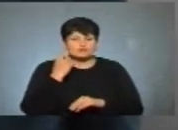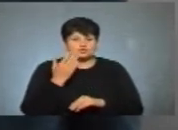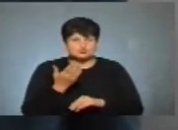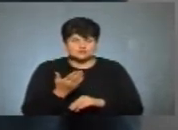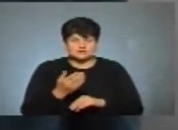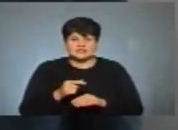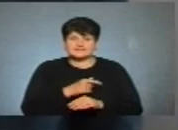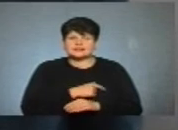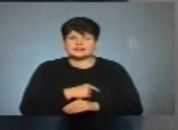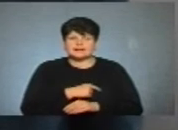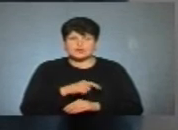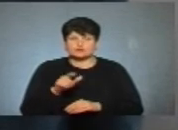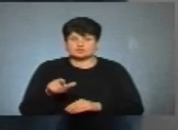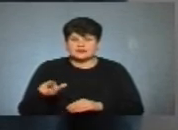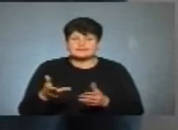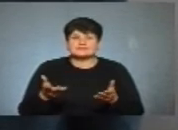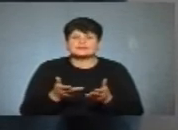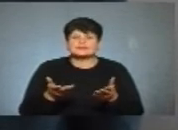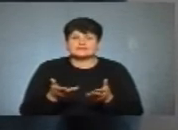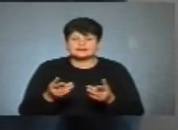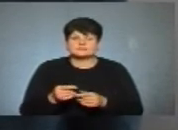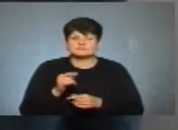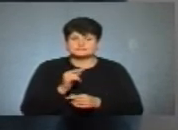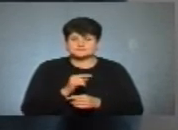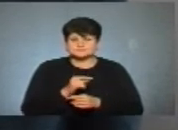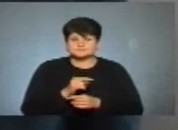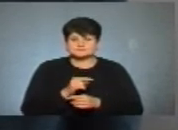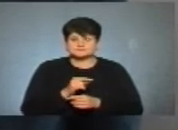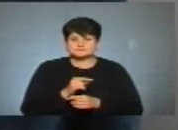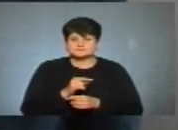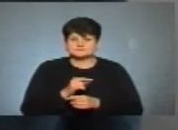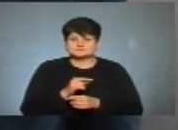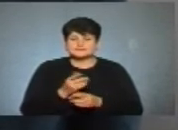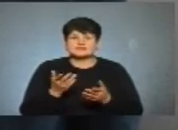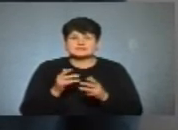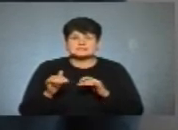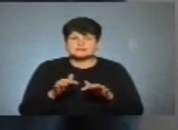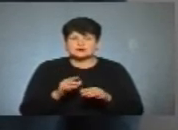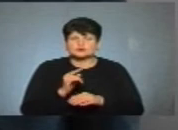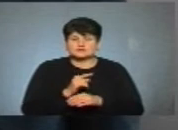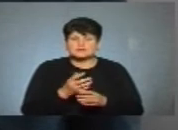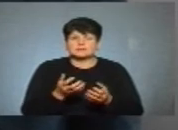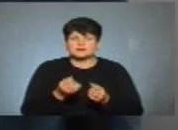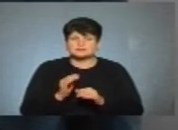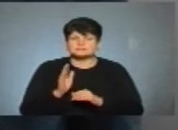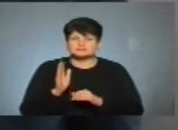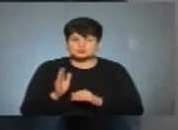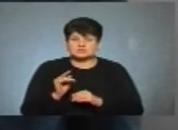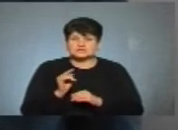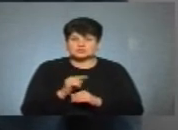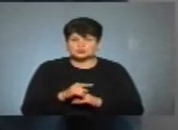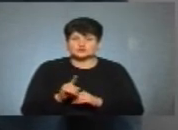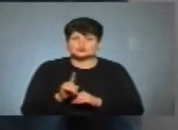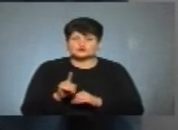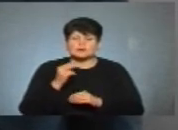депутатів, яким чином вони, які заходи вони прийматимуть для того, щоб